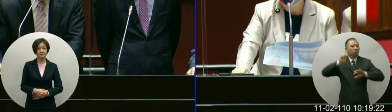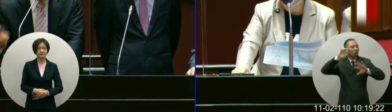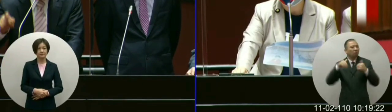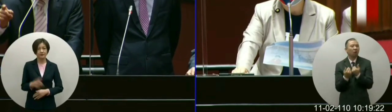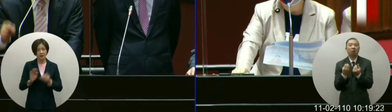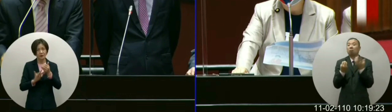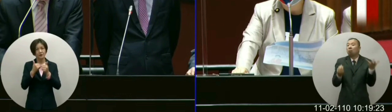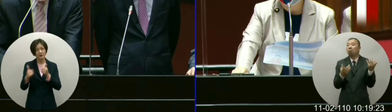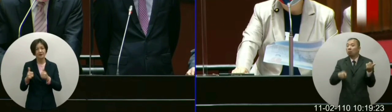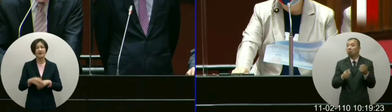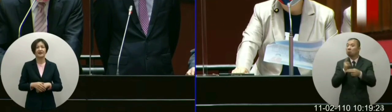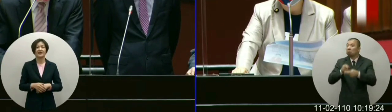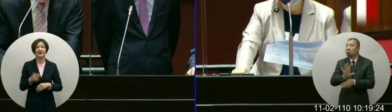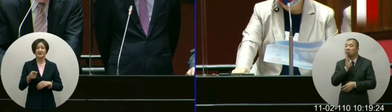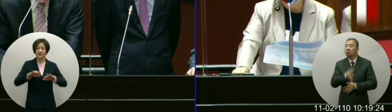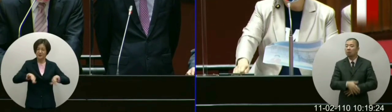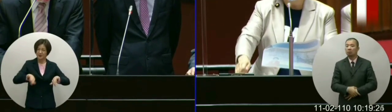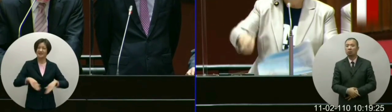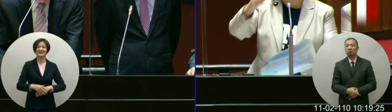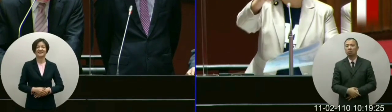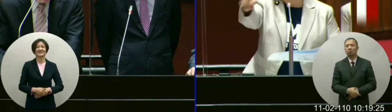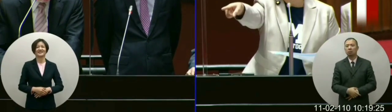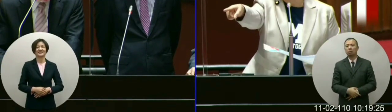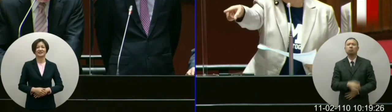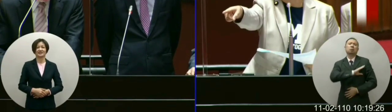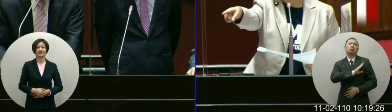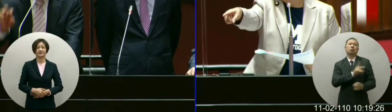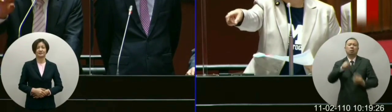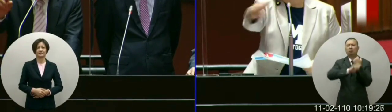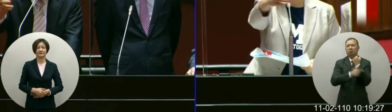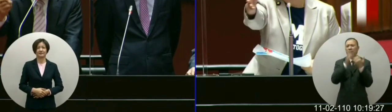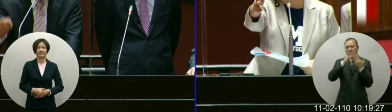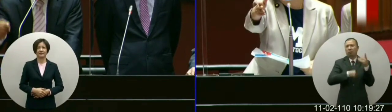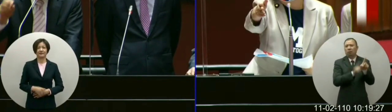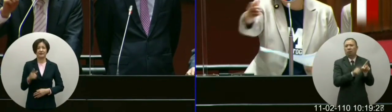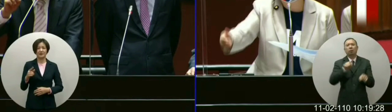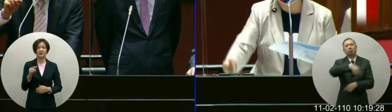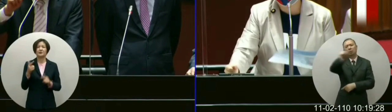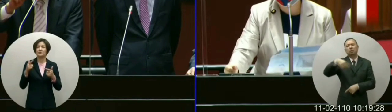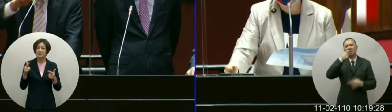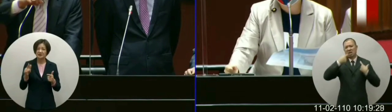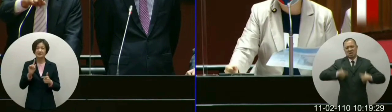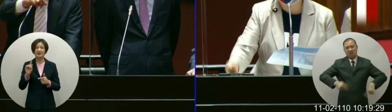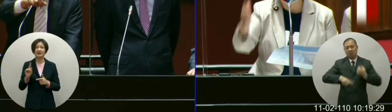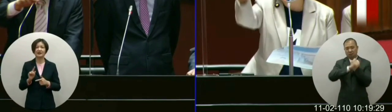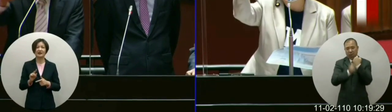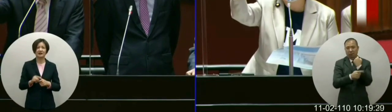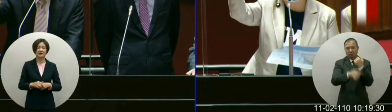信任委员这是不是应该就事论事当然了因为这依法嘛你们就是律师嘛这依法